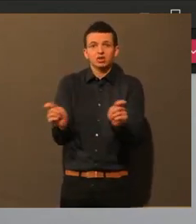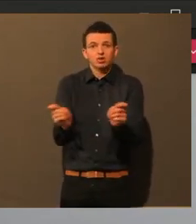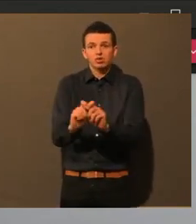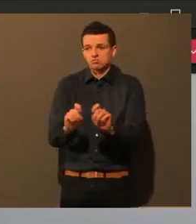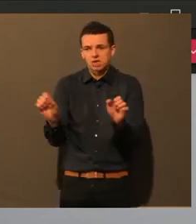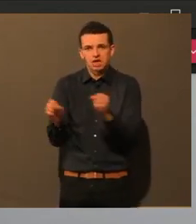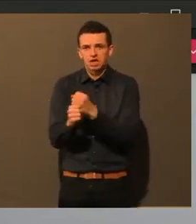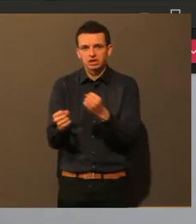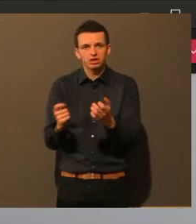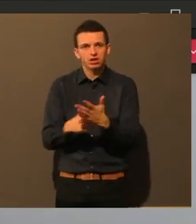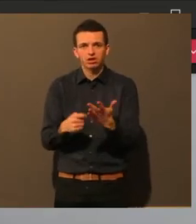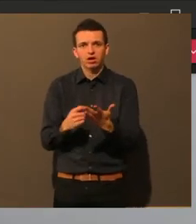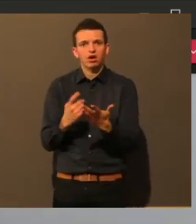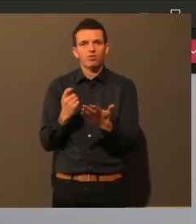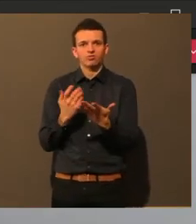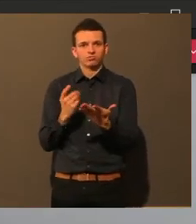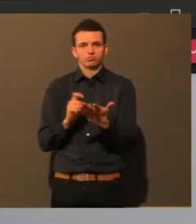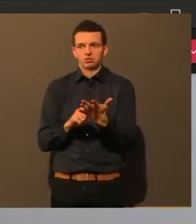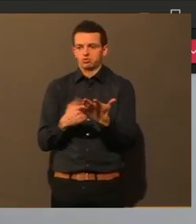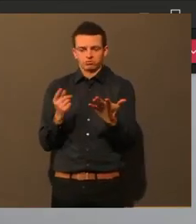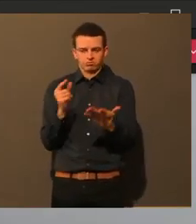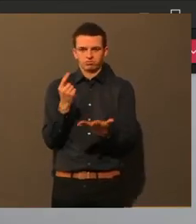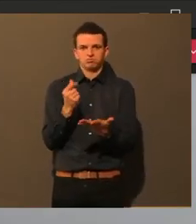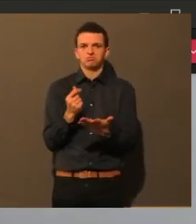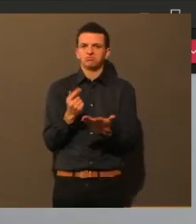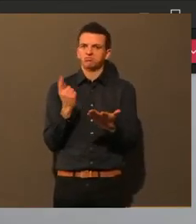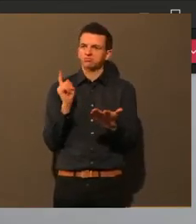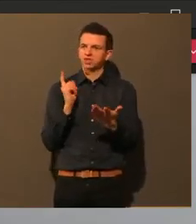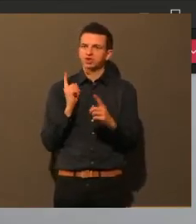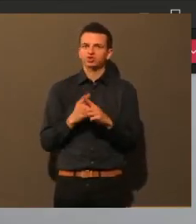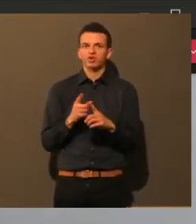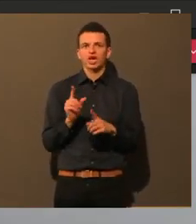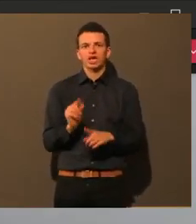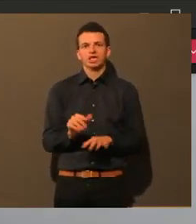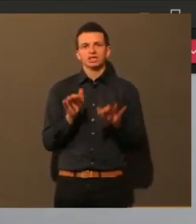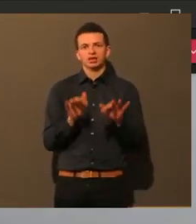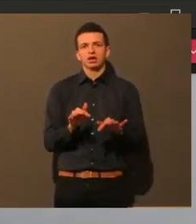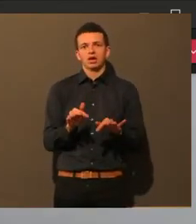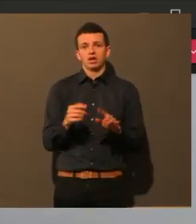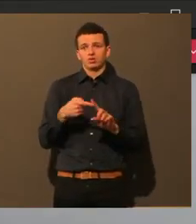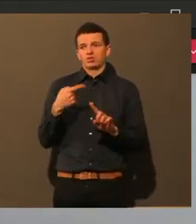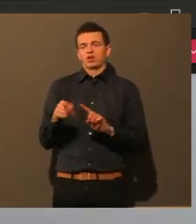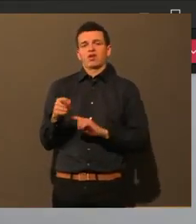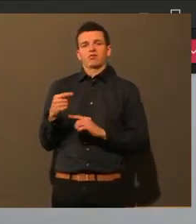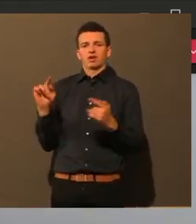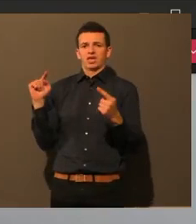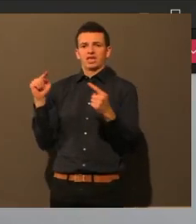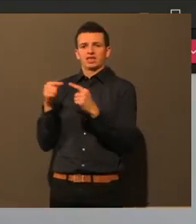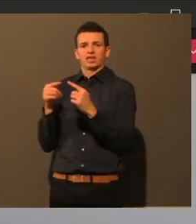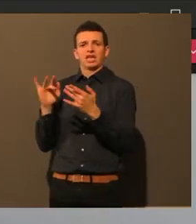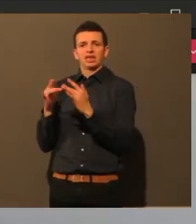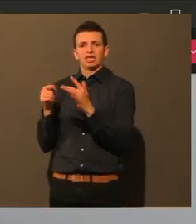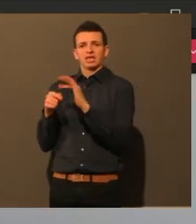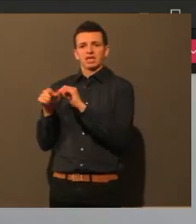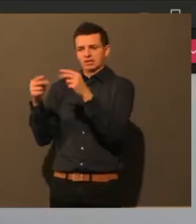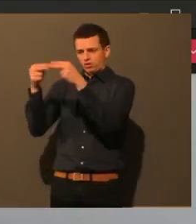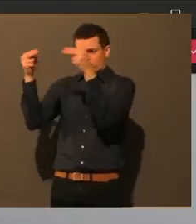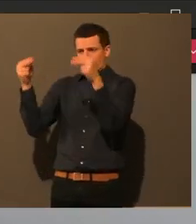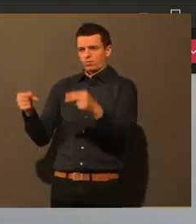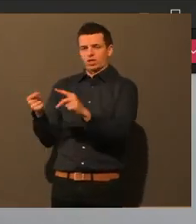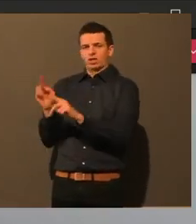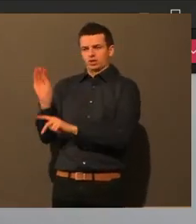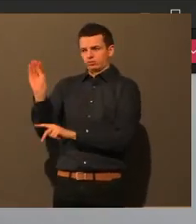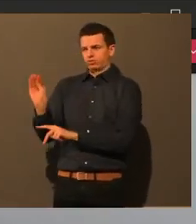so Hefte. Eine katholische Zeitung, evangelische Zeitung gibt es mit Sicherheit bei anderen Sachen auch, die